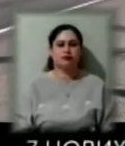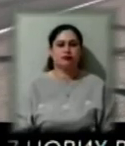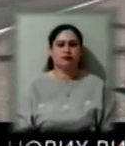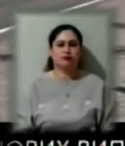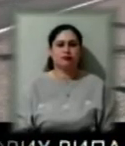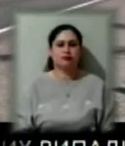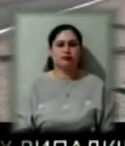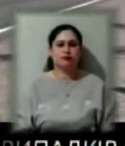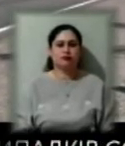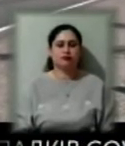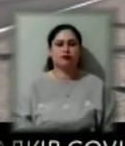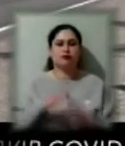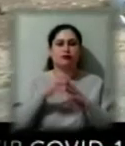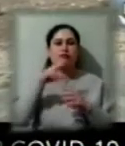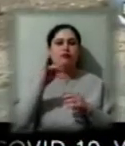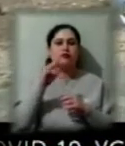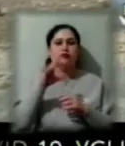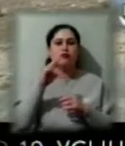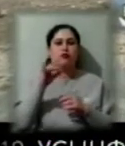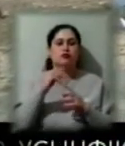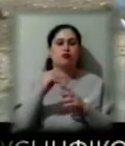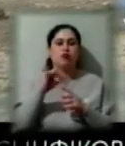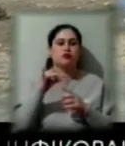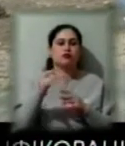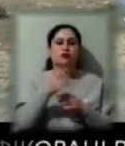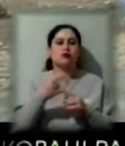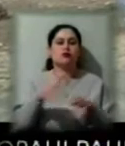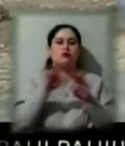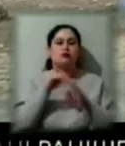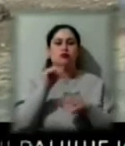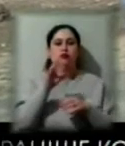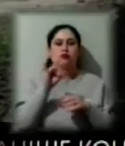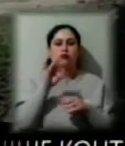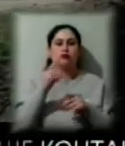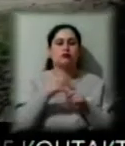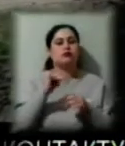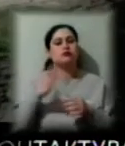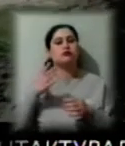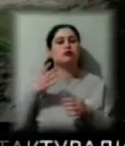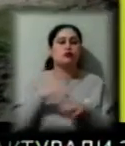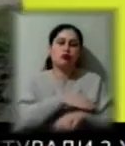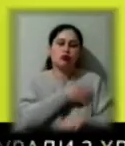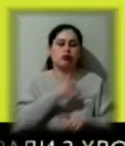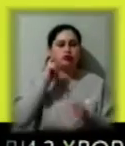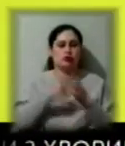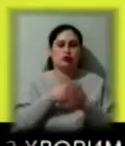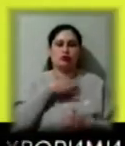Село Ліві Солонці, що в Олешківському районі, закрили на карантин. Чи надовго, з'ясовували кореспонденти Суспільного.